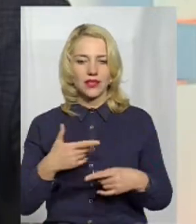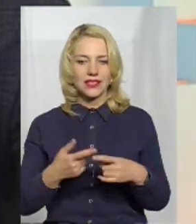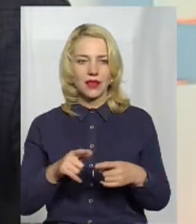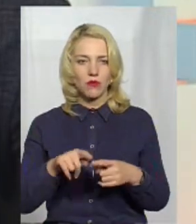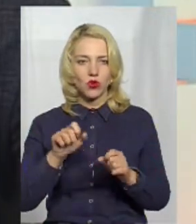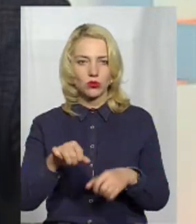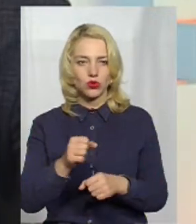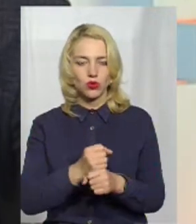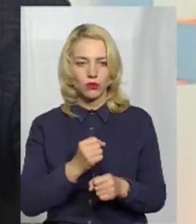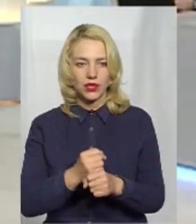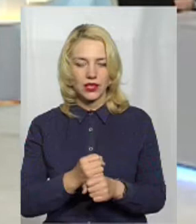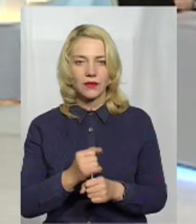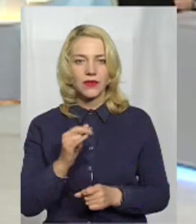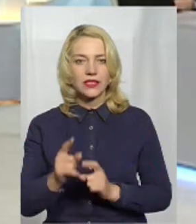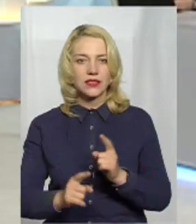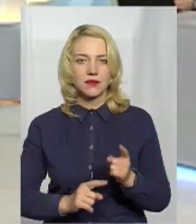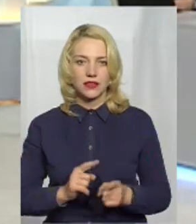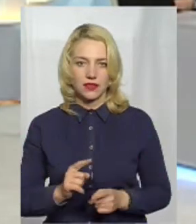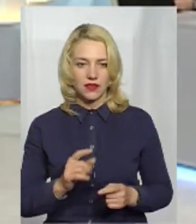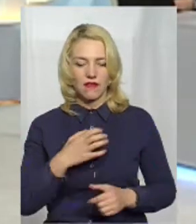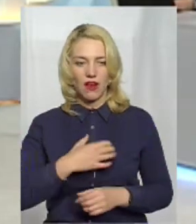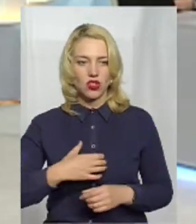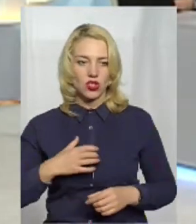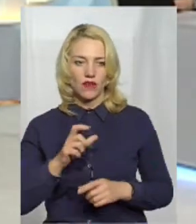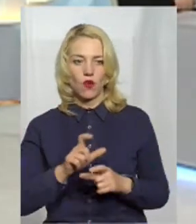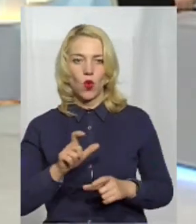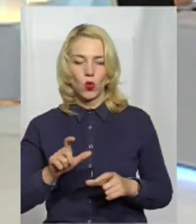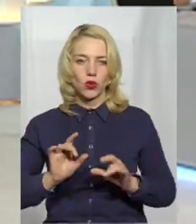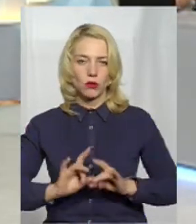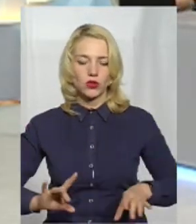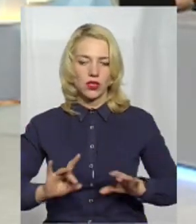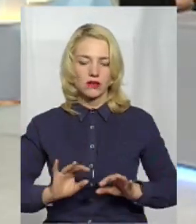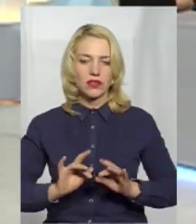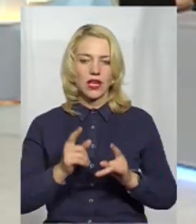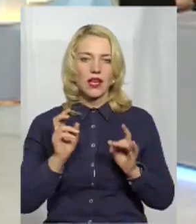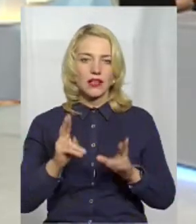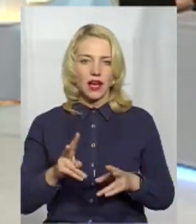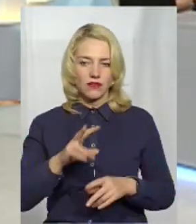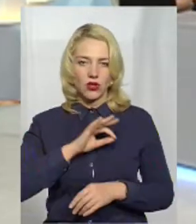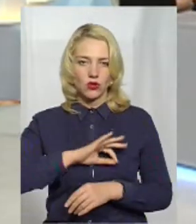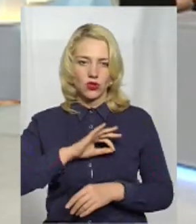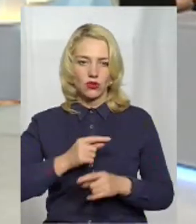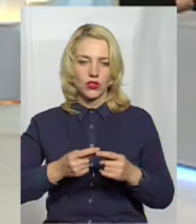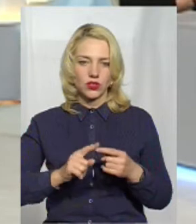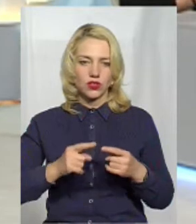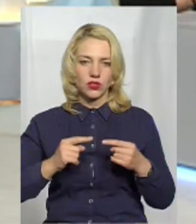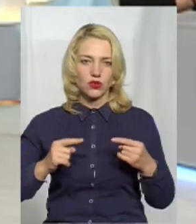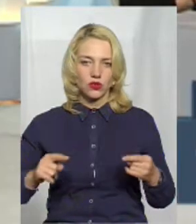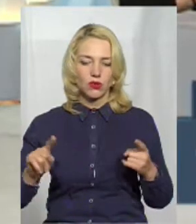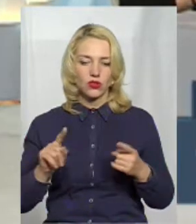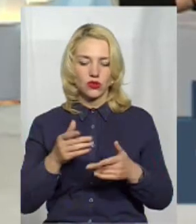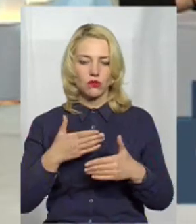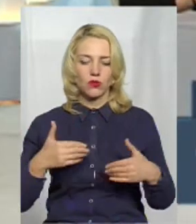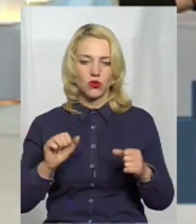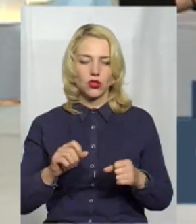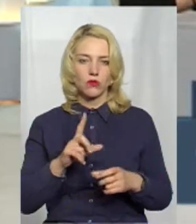як ми можемо це змінити. І дуже важливо людям розповідати, як використовувати правильно ці інструменти, що ми можемо за допомогою